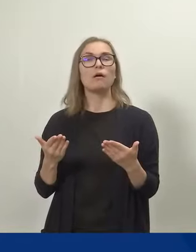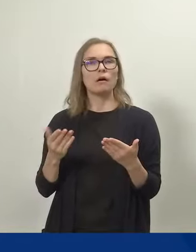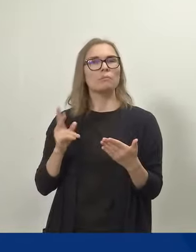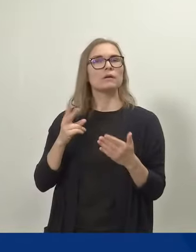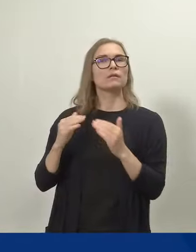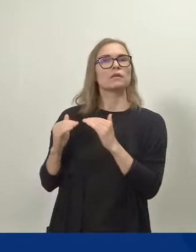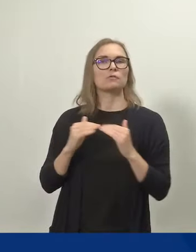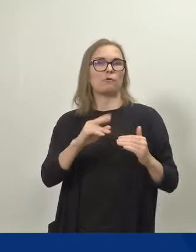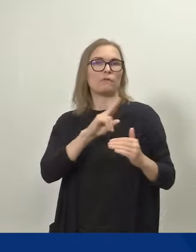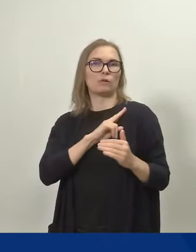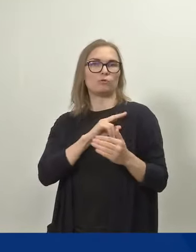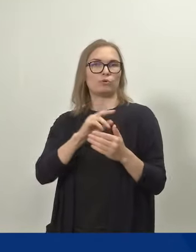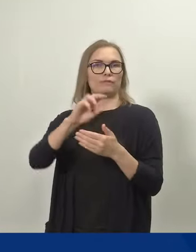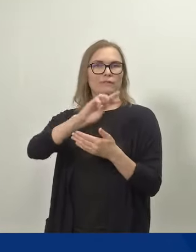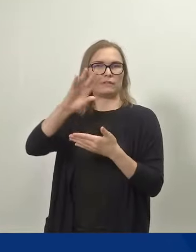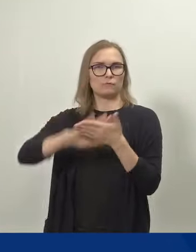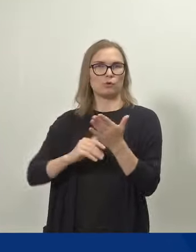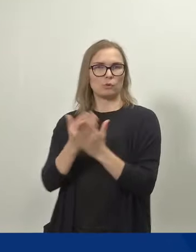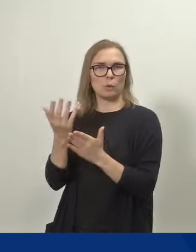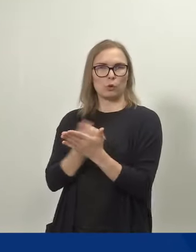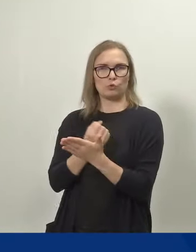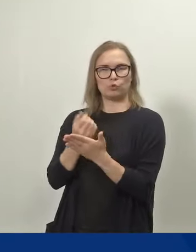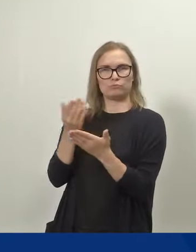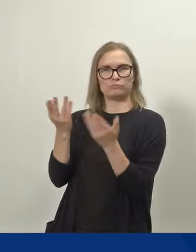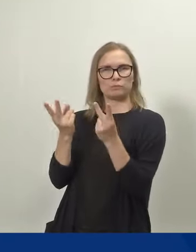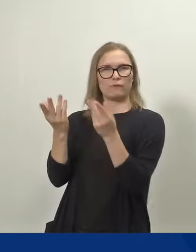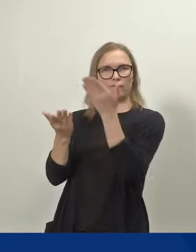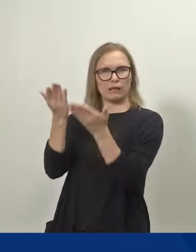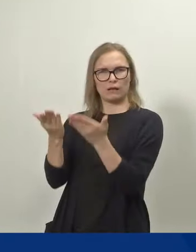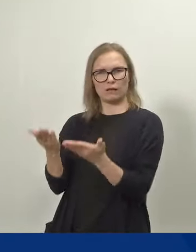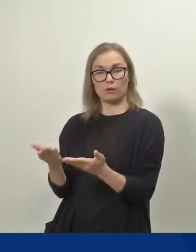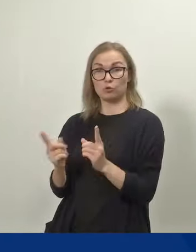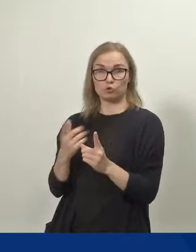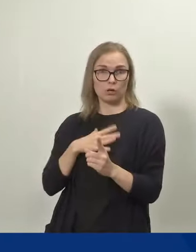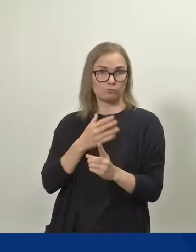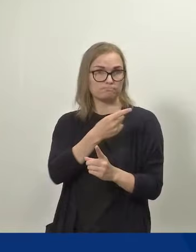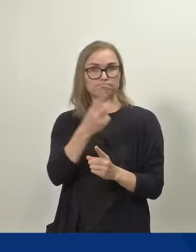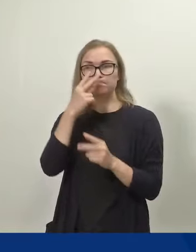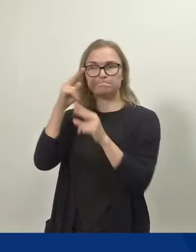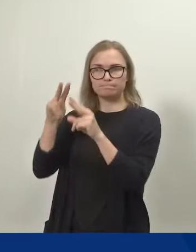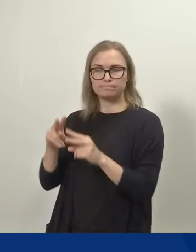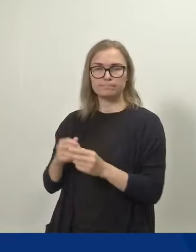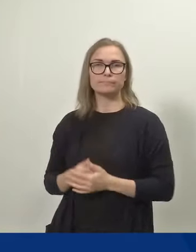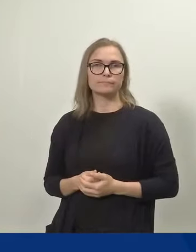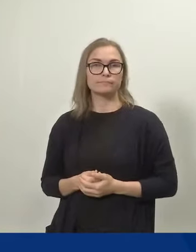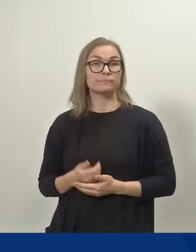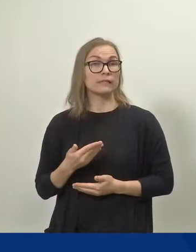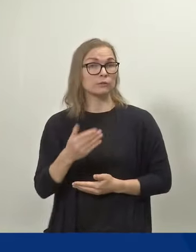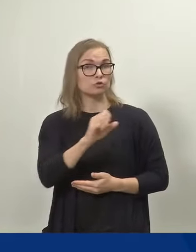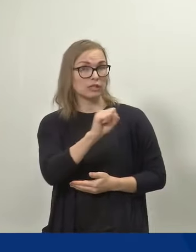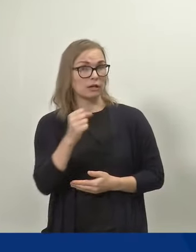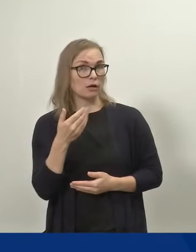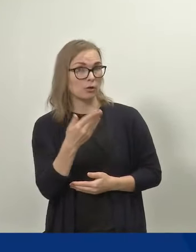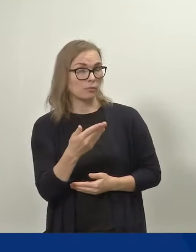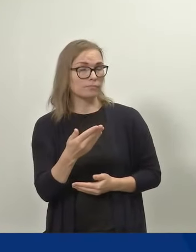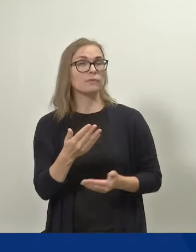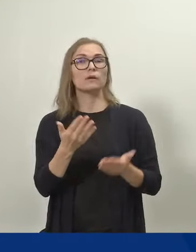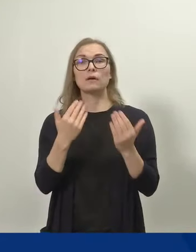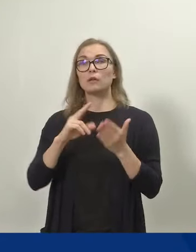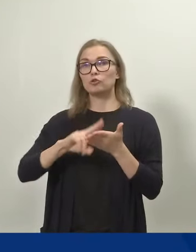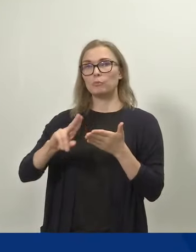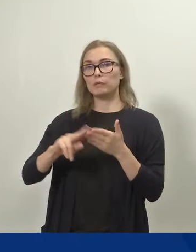mikäli niihin haluaa tarkemmin tutustua. Kiitos paljon, Liiso Siika-aho. Mennään sitten toimittajien kysymyksissä